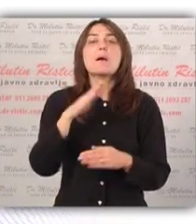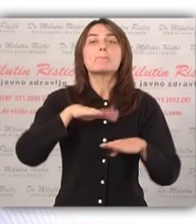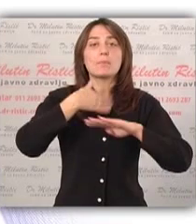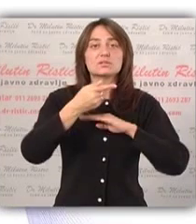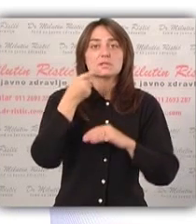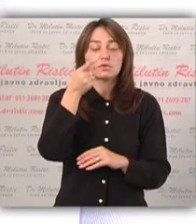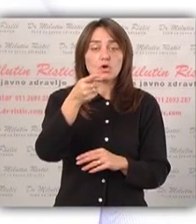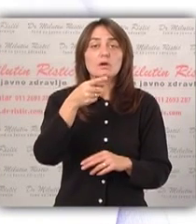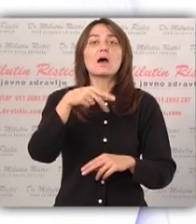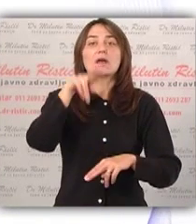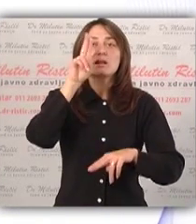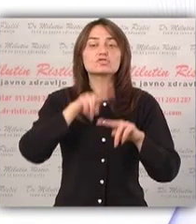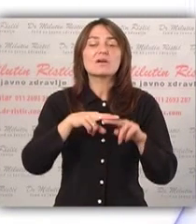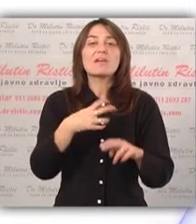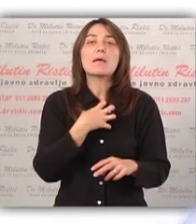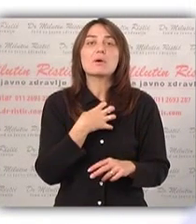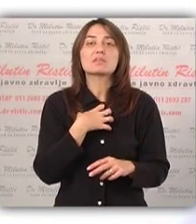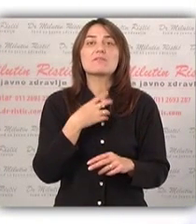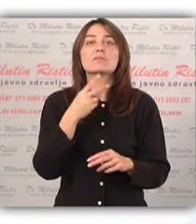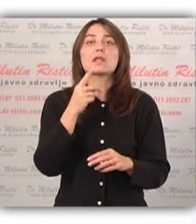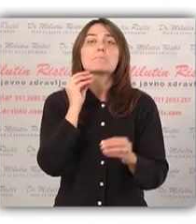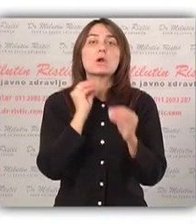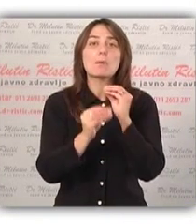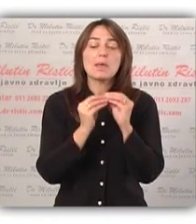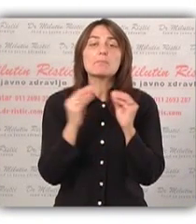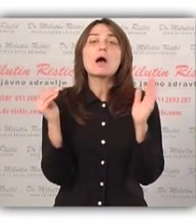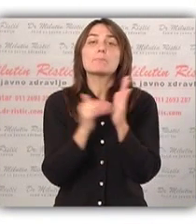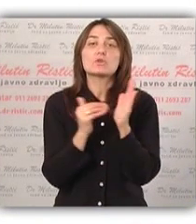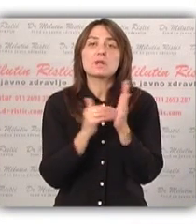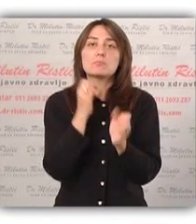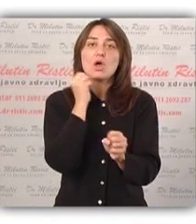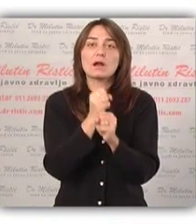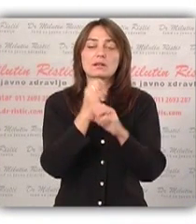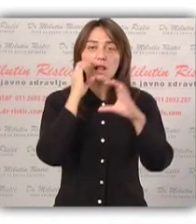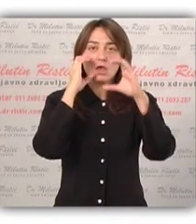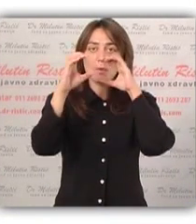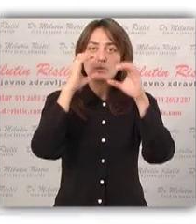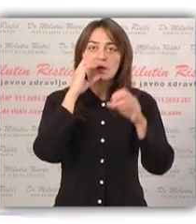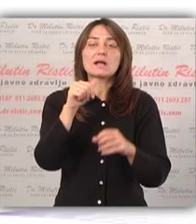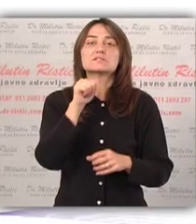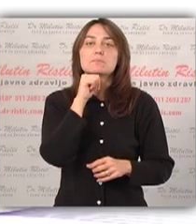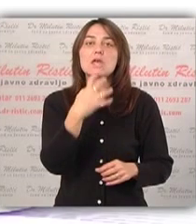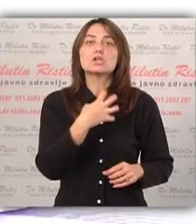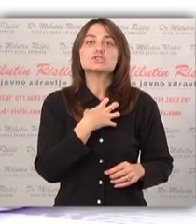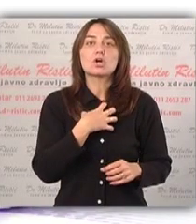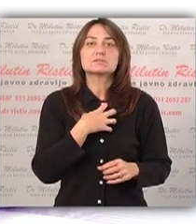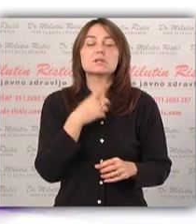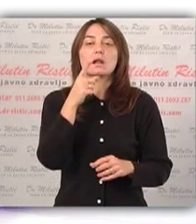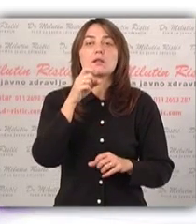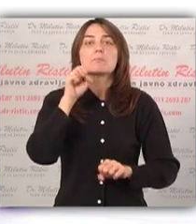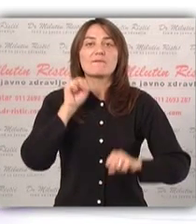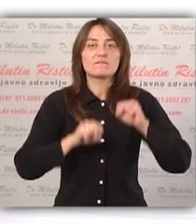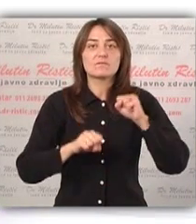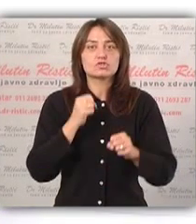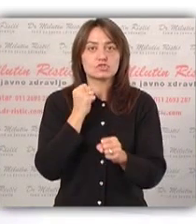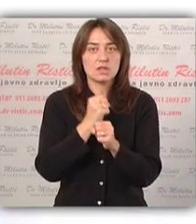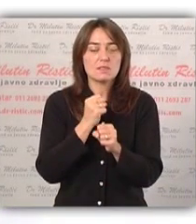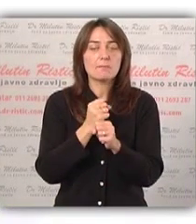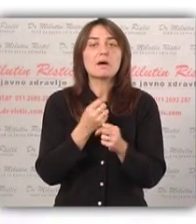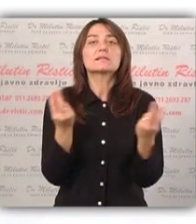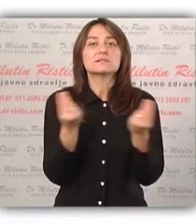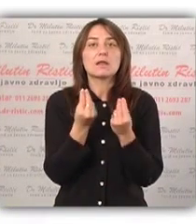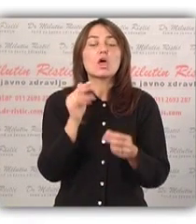Nakon toga, nakon je li rešavanja tih emotivnih problema je potrebno poraditi na komunikacijskim i socijalnim veštinama